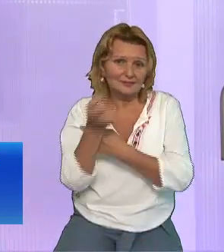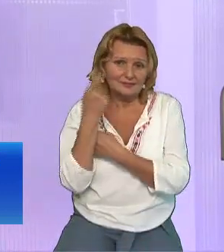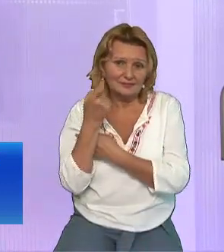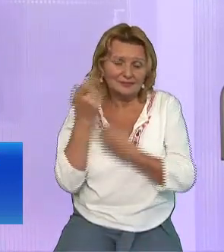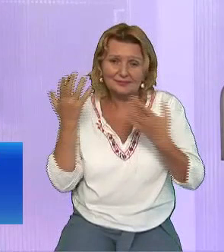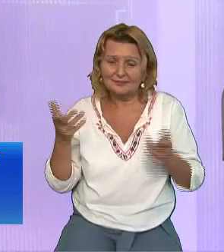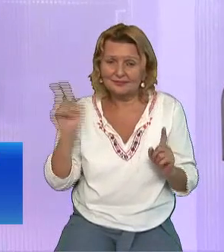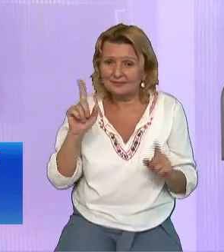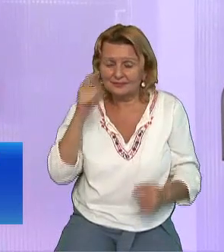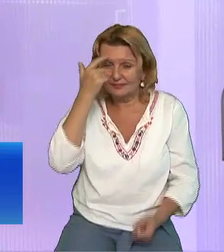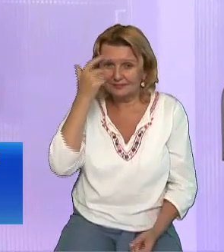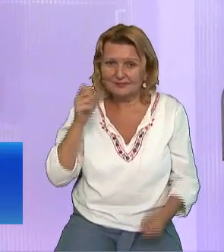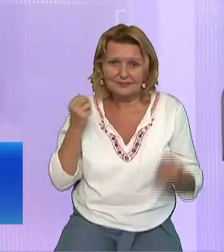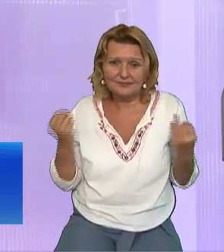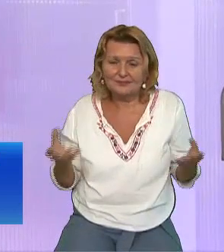Și Iisus zice ce?